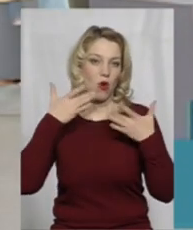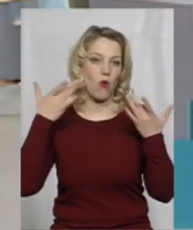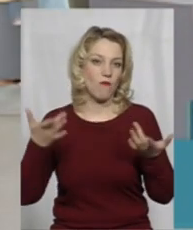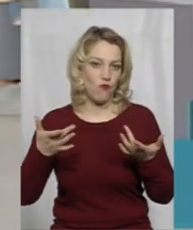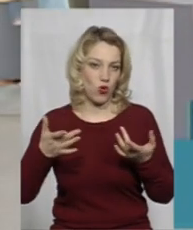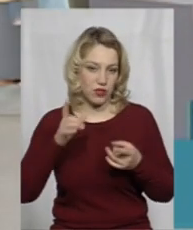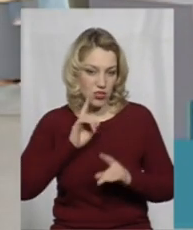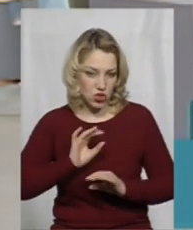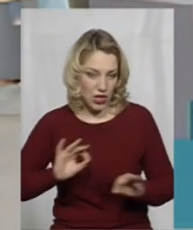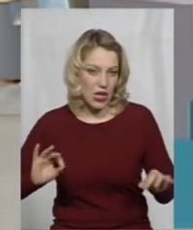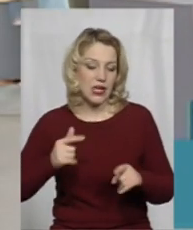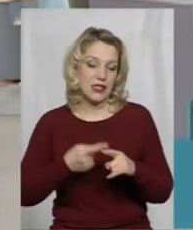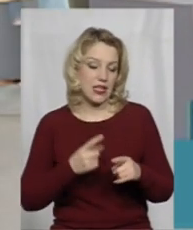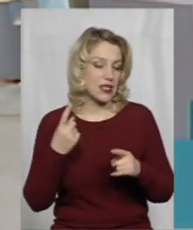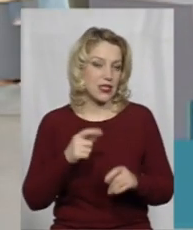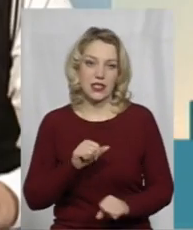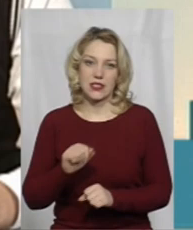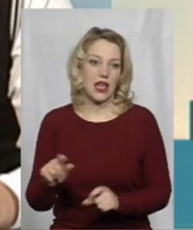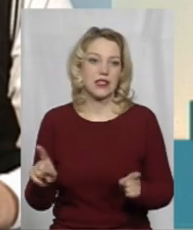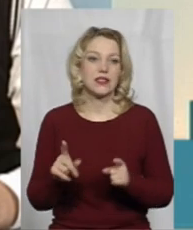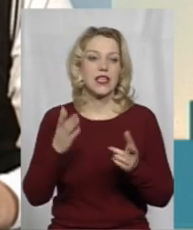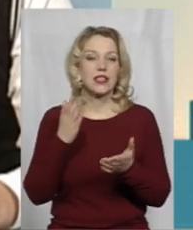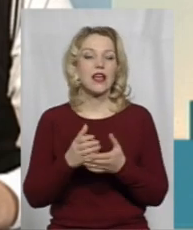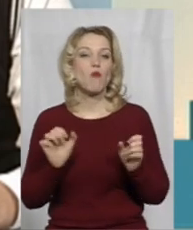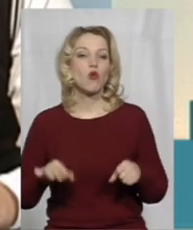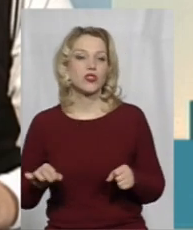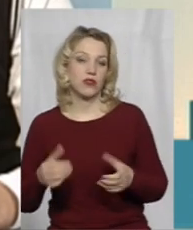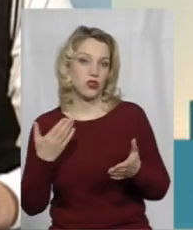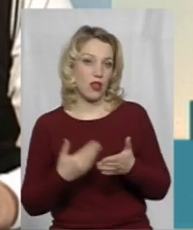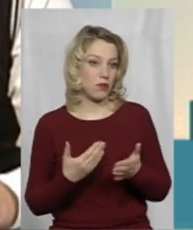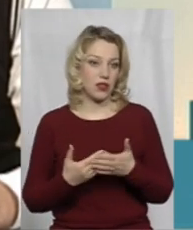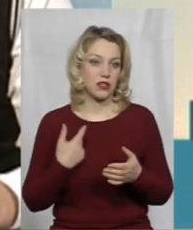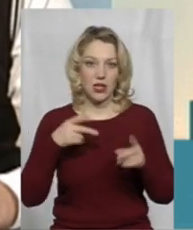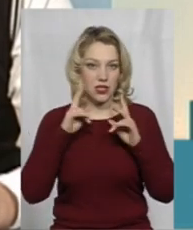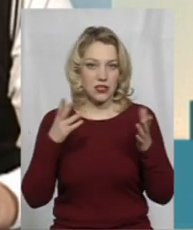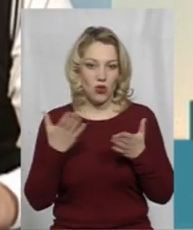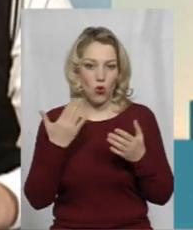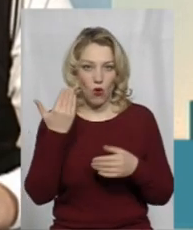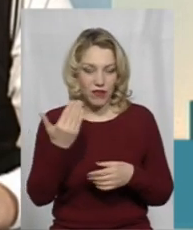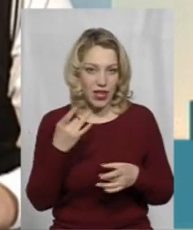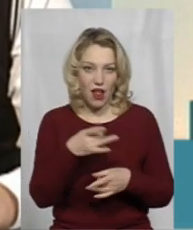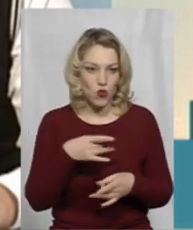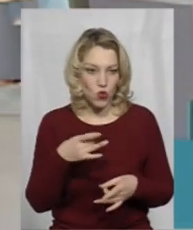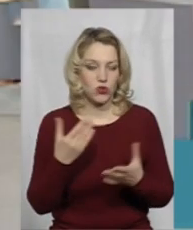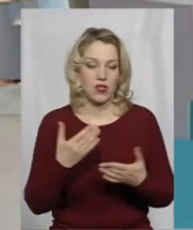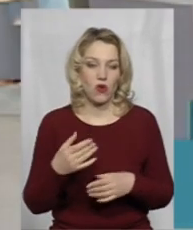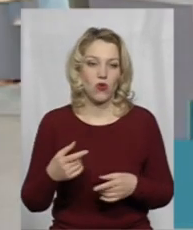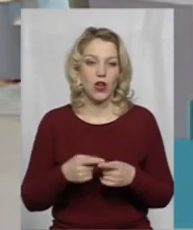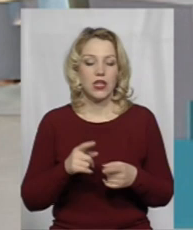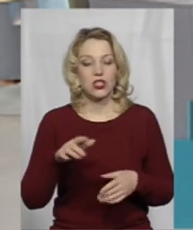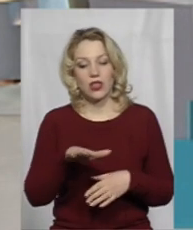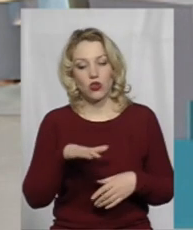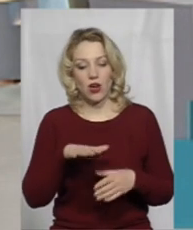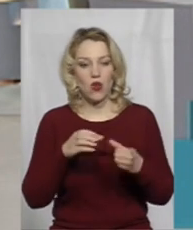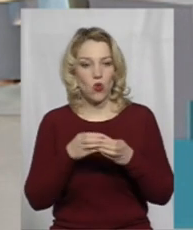От це тільки один, єдиний захист, який зараз є можливість. І якщо, допустим, не знаю, з якого району, з якої регіону, чи з